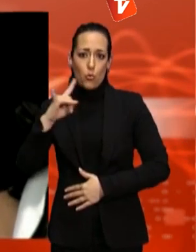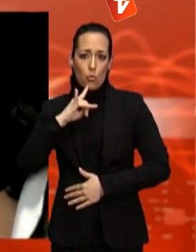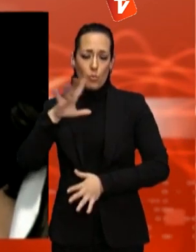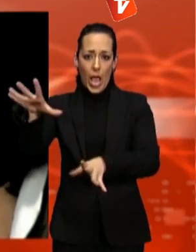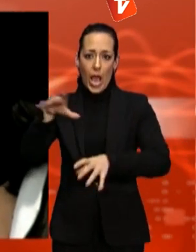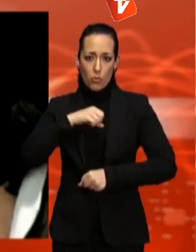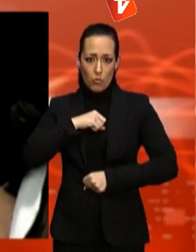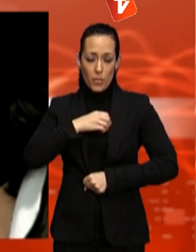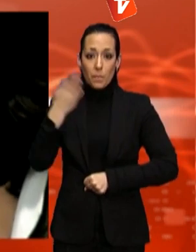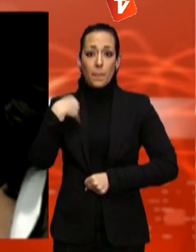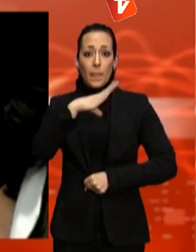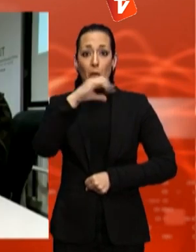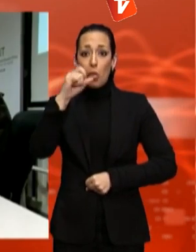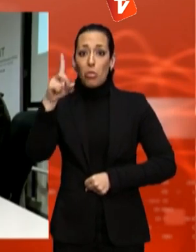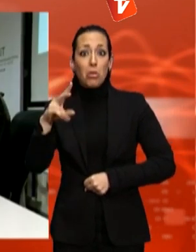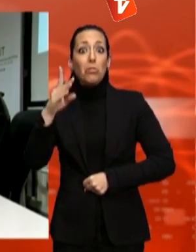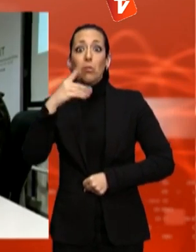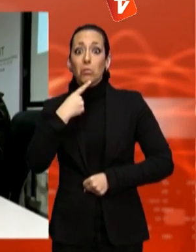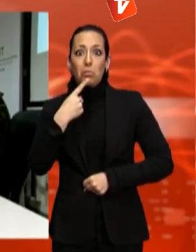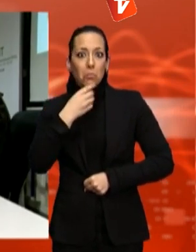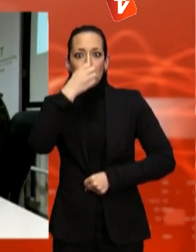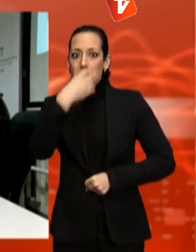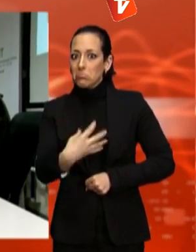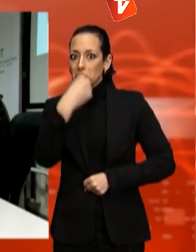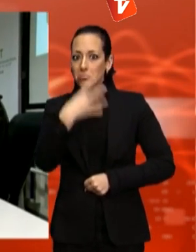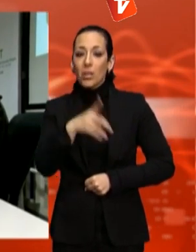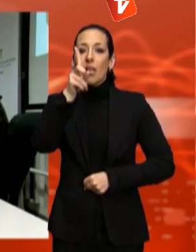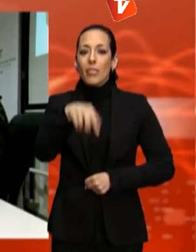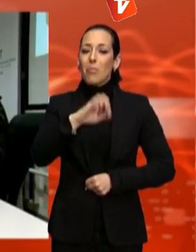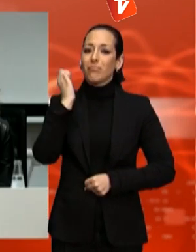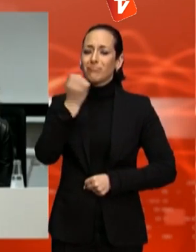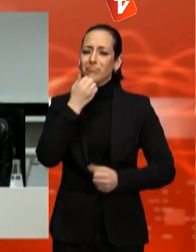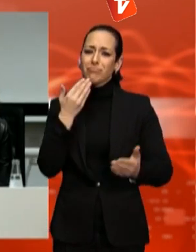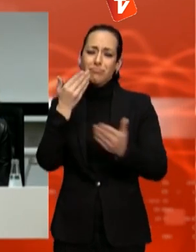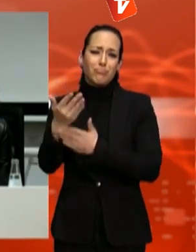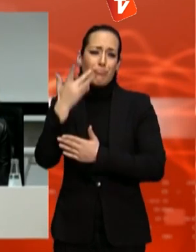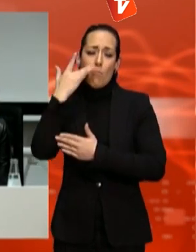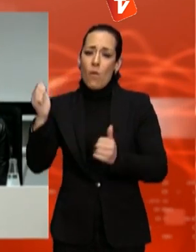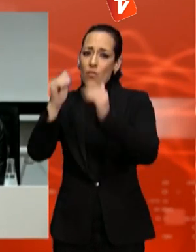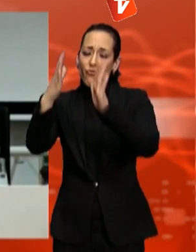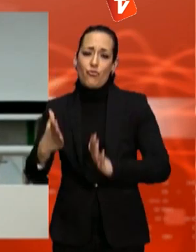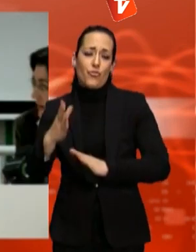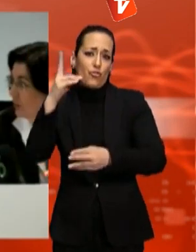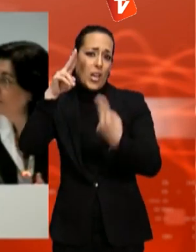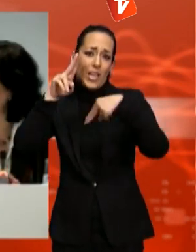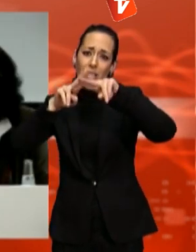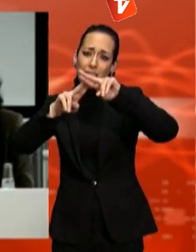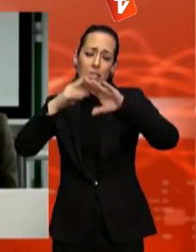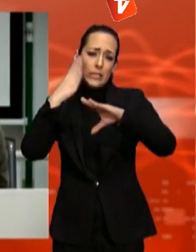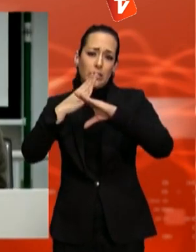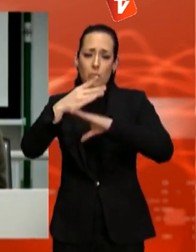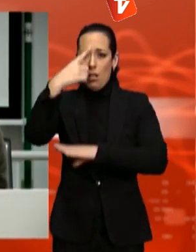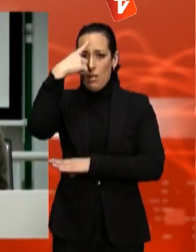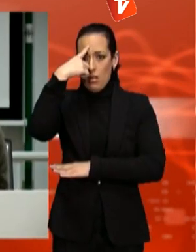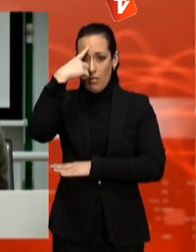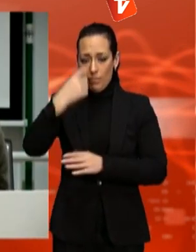potencialitat. Reclama a la Generalitat que se'l tingui en compte com a agent imprescindible per fer créixer el país econòmicament. Per això, en